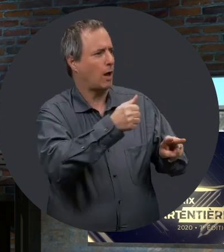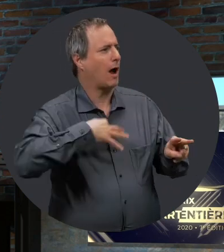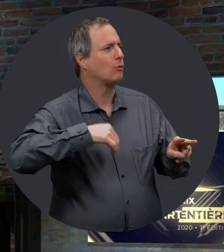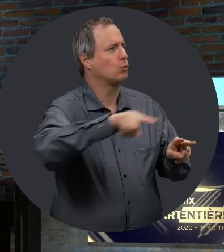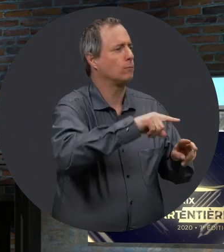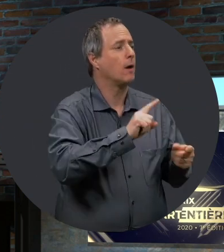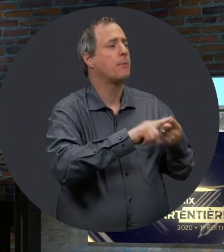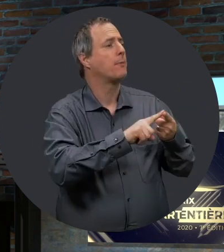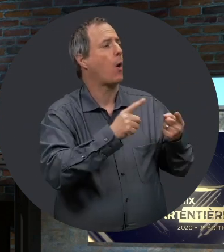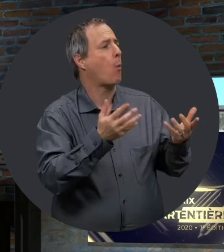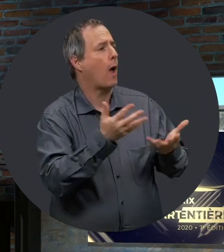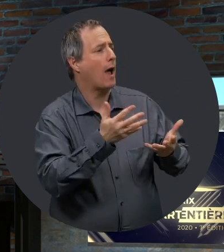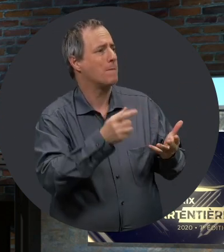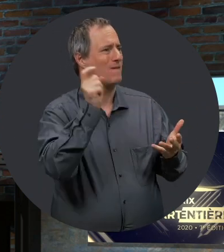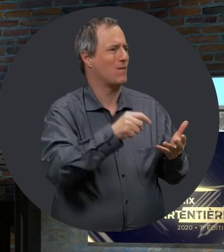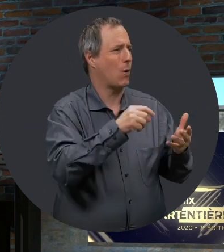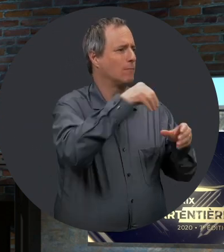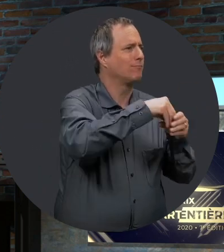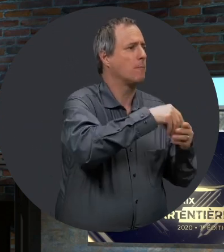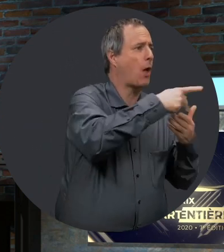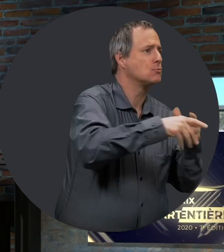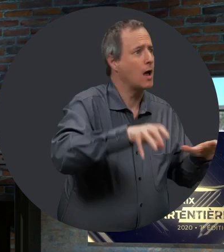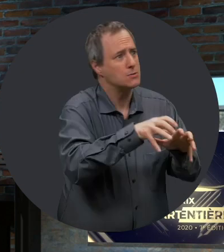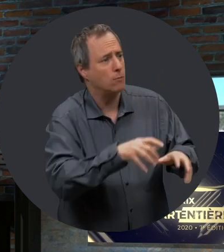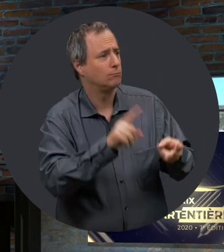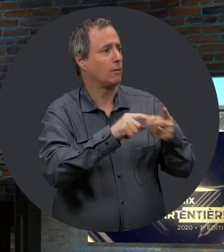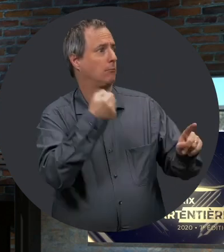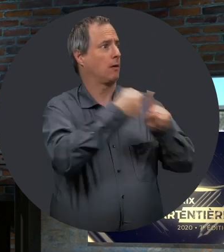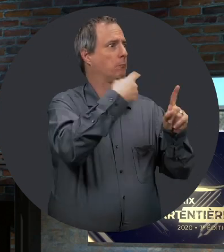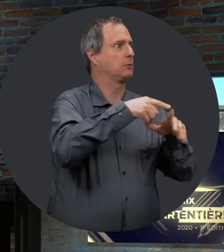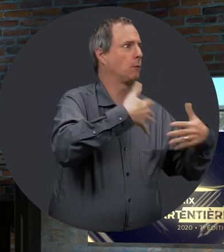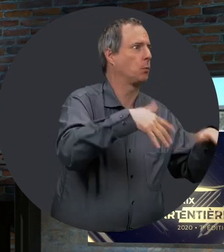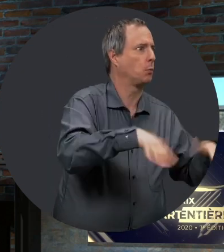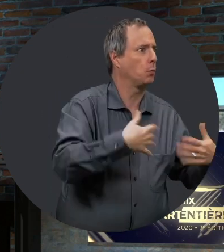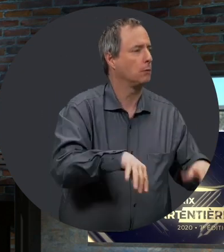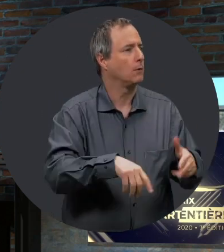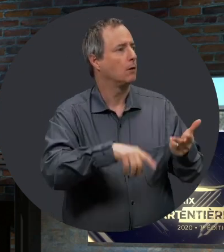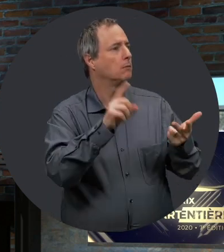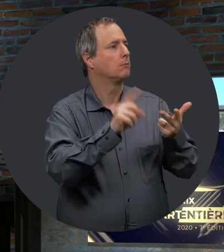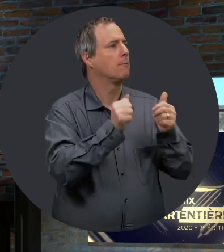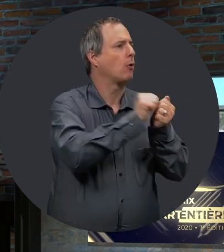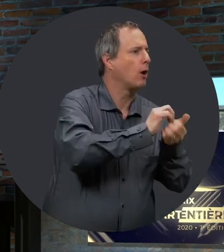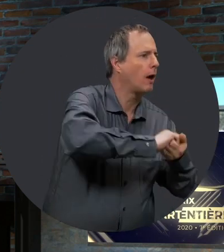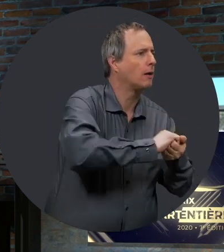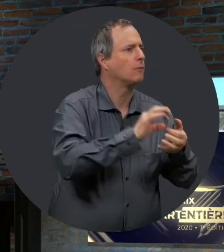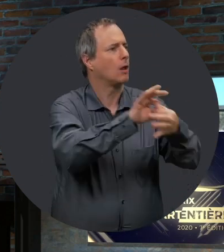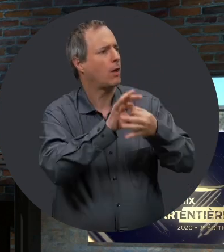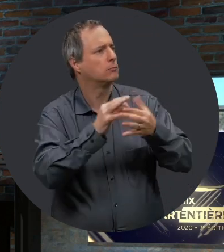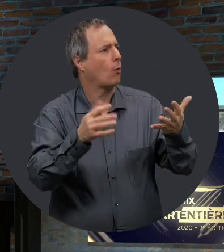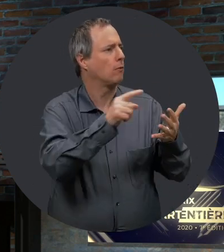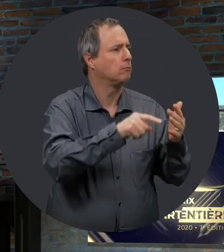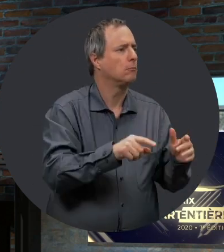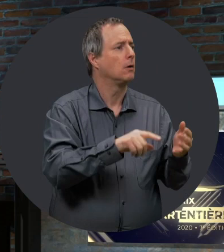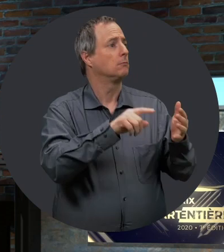candidatures. Il y un premier critère qui était la portée du projet ou des actions. Le deuxième critère, la retombée. Le troisième critère qui était les partenariats et